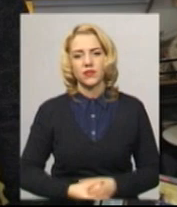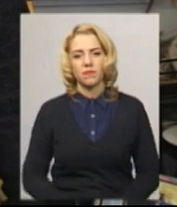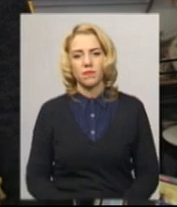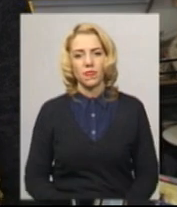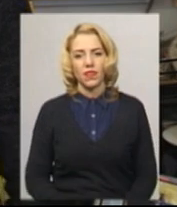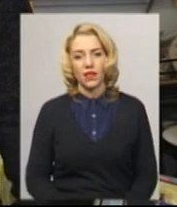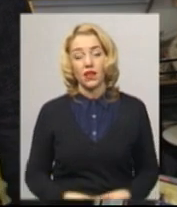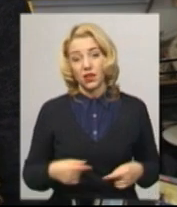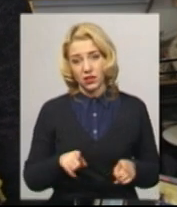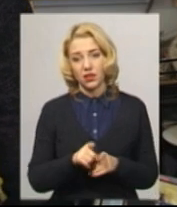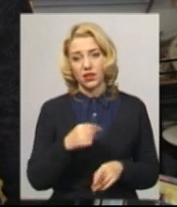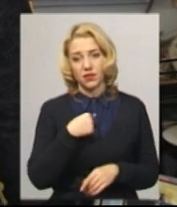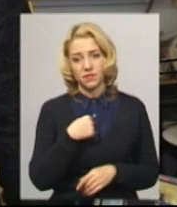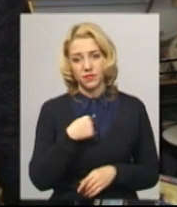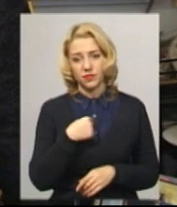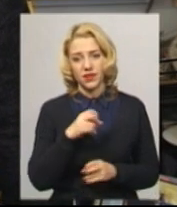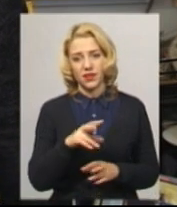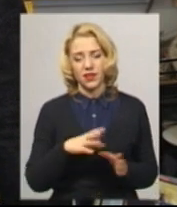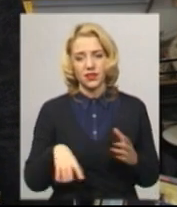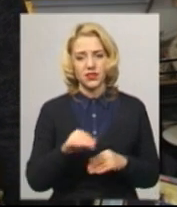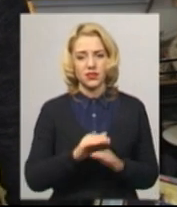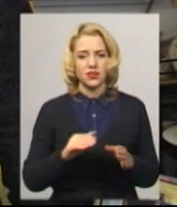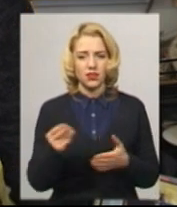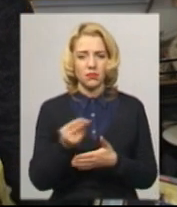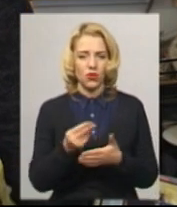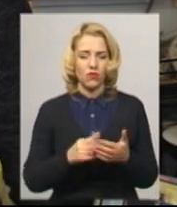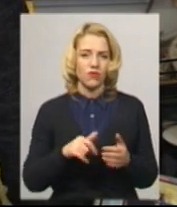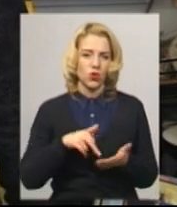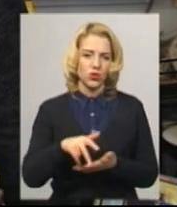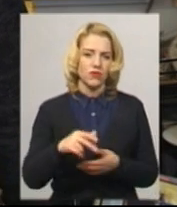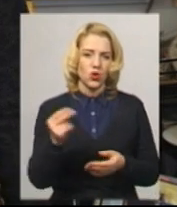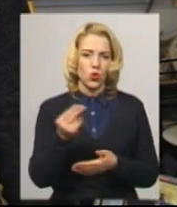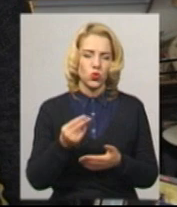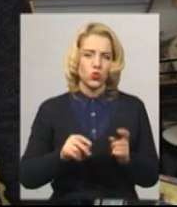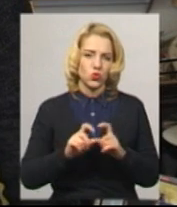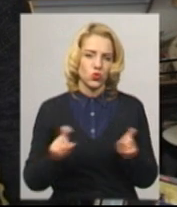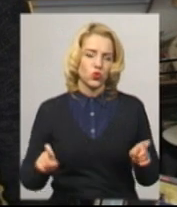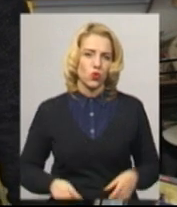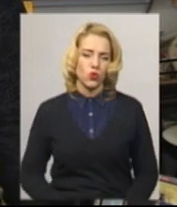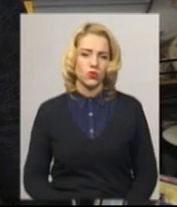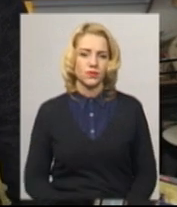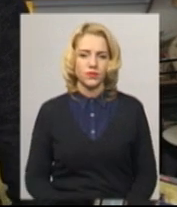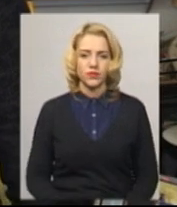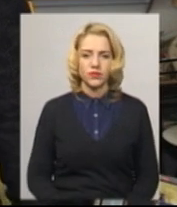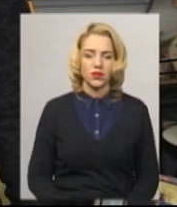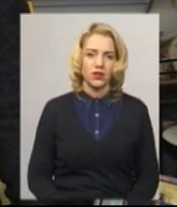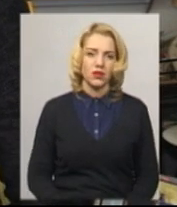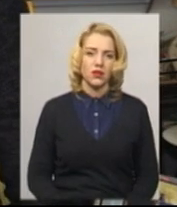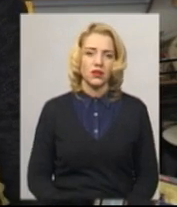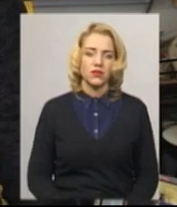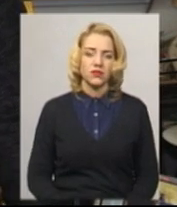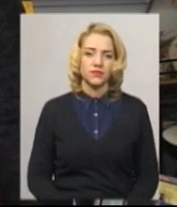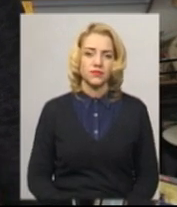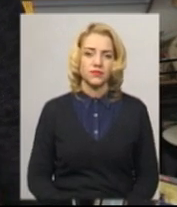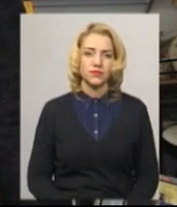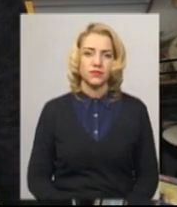А так я, як і всі діти, малював, ходив в художню школу. Знову таки, розказував, що це,